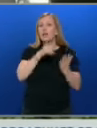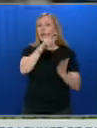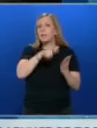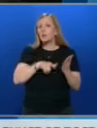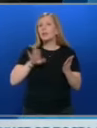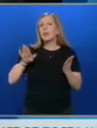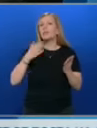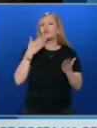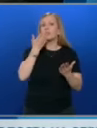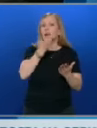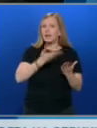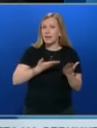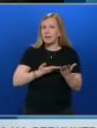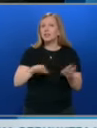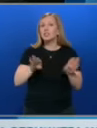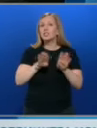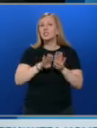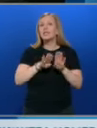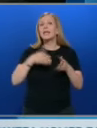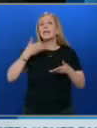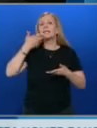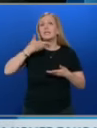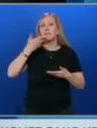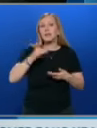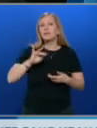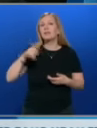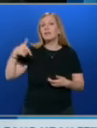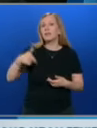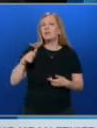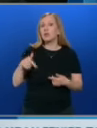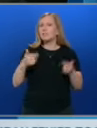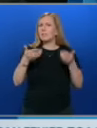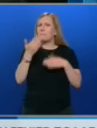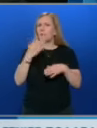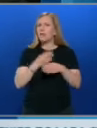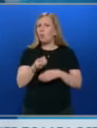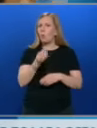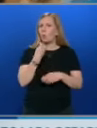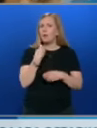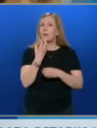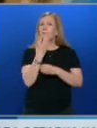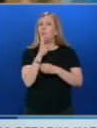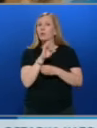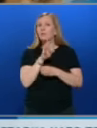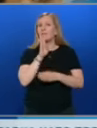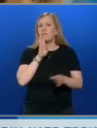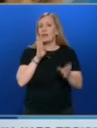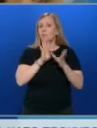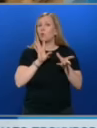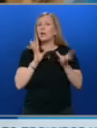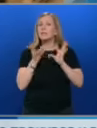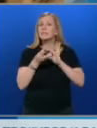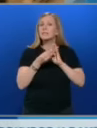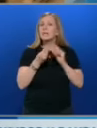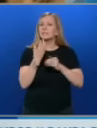колегия негово заявление, така и от изявление на Иван Гешев, което той днес преди обята публикува в Фейсбук, заедно